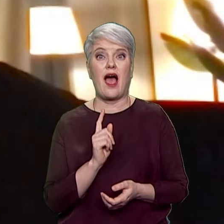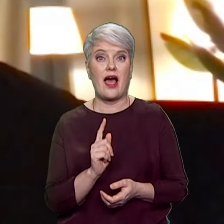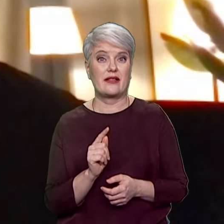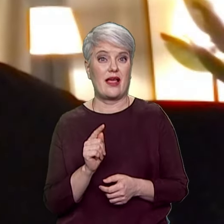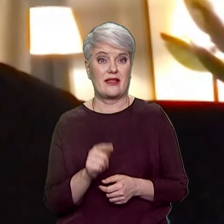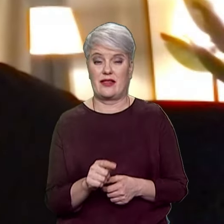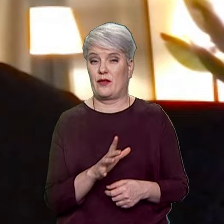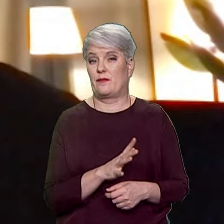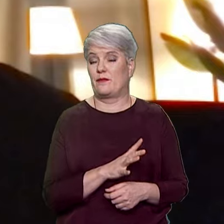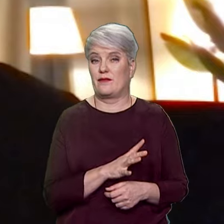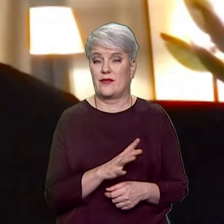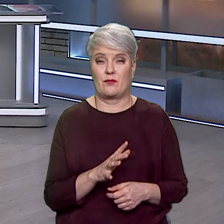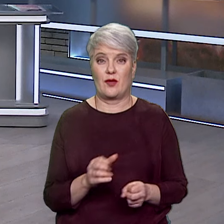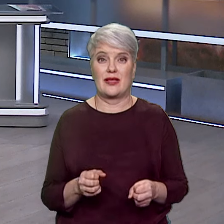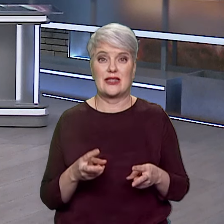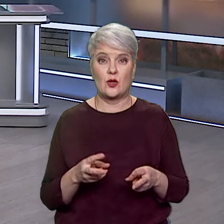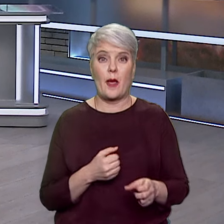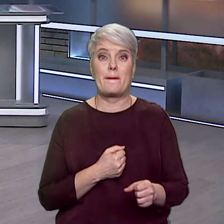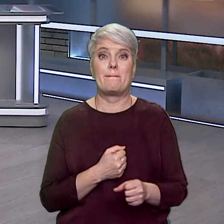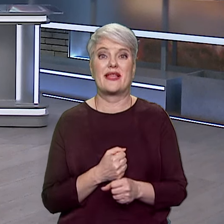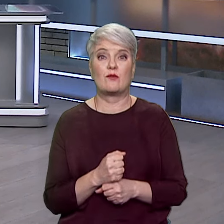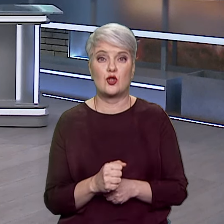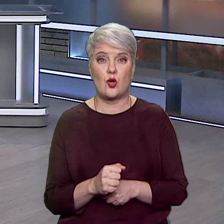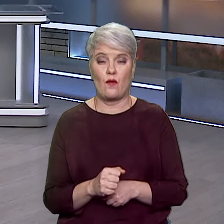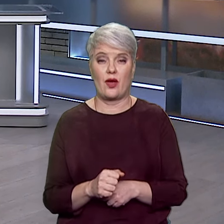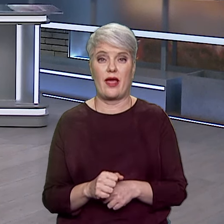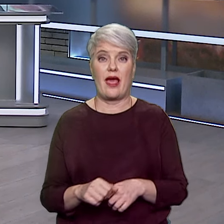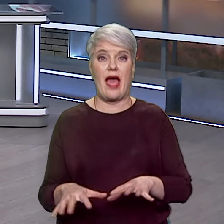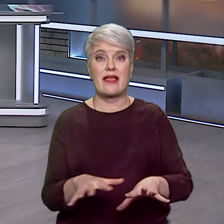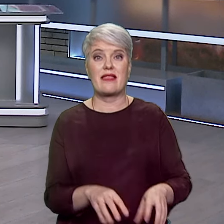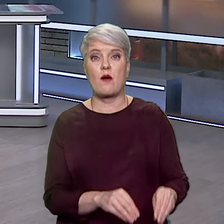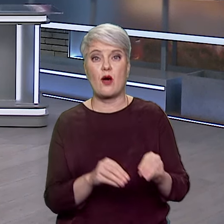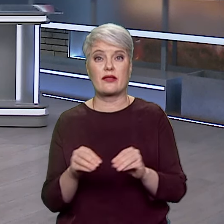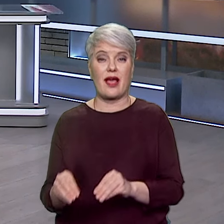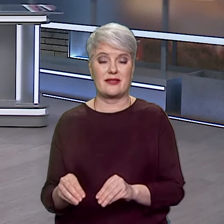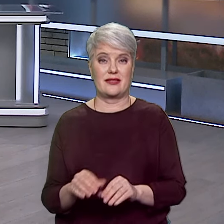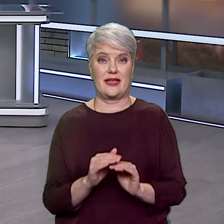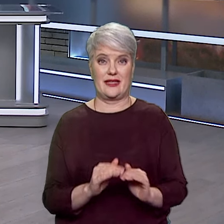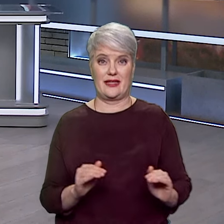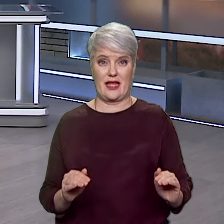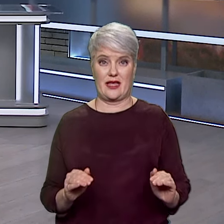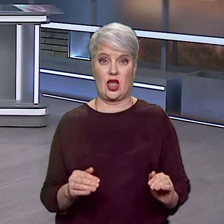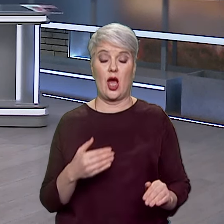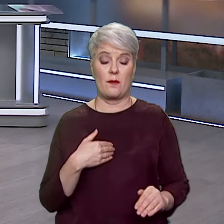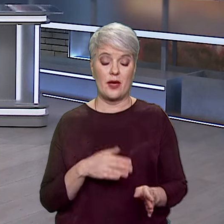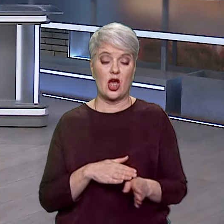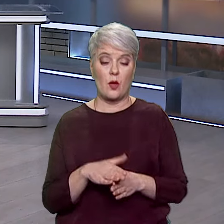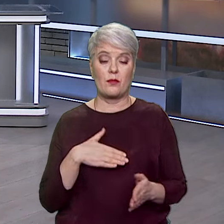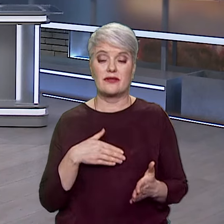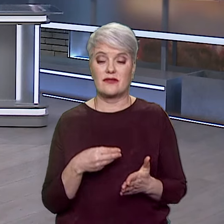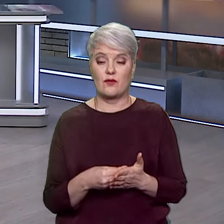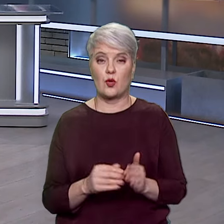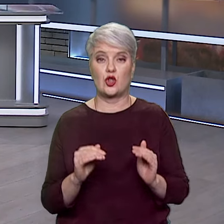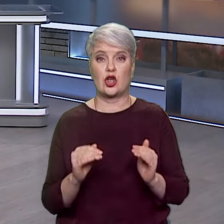включало злочину щодо примусової депортації дітей. Тому ми робимо свою частину роботи, притягаємо до